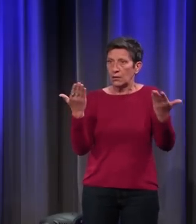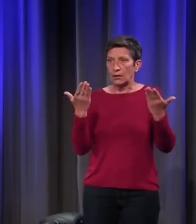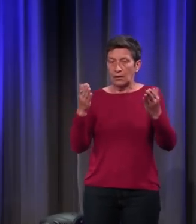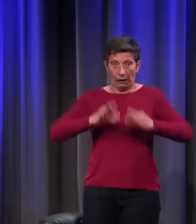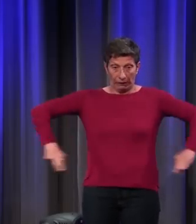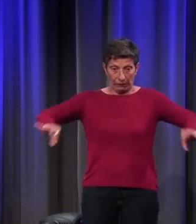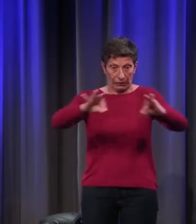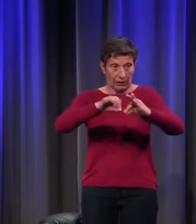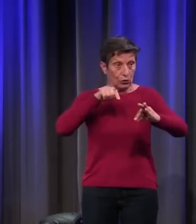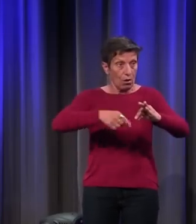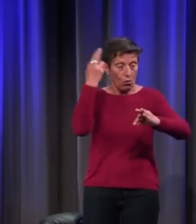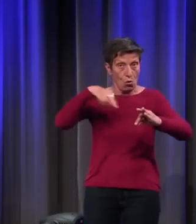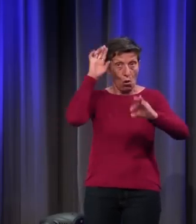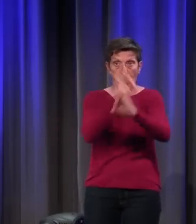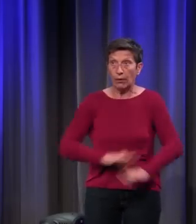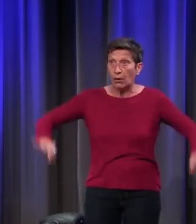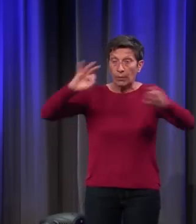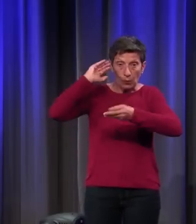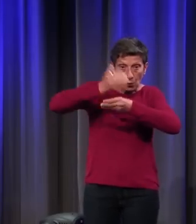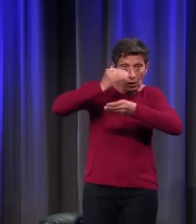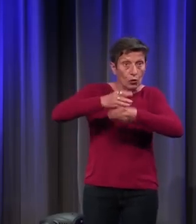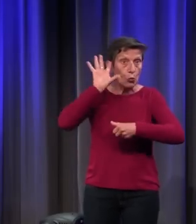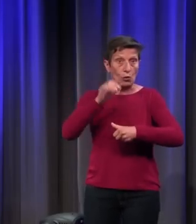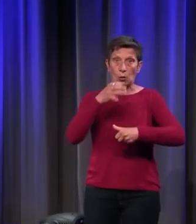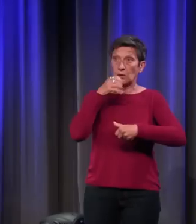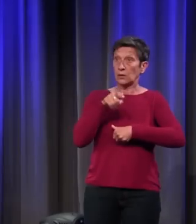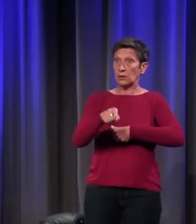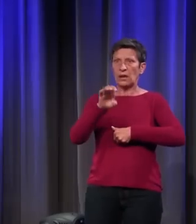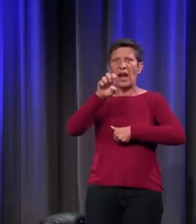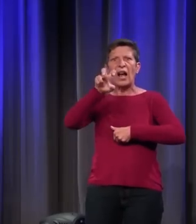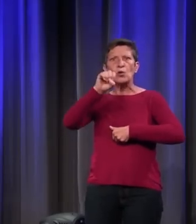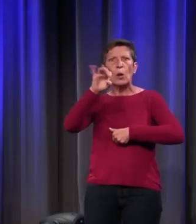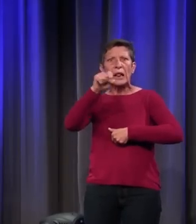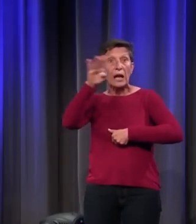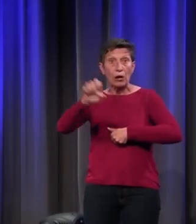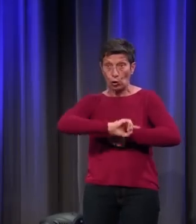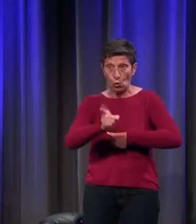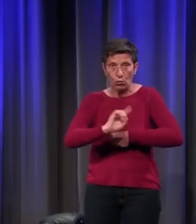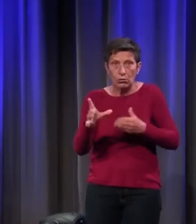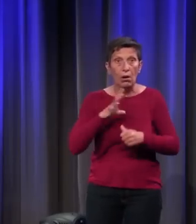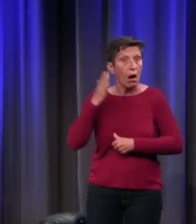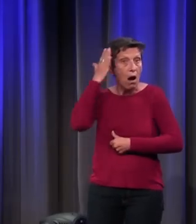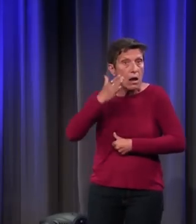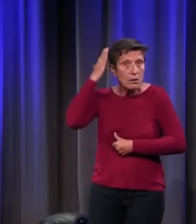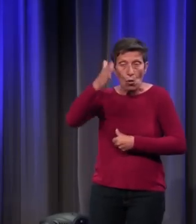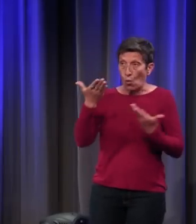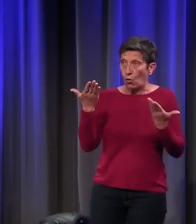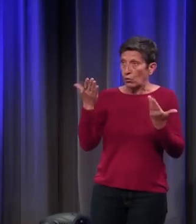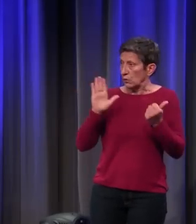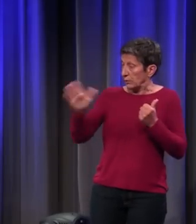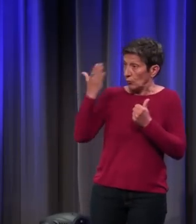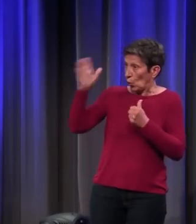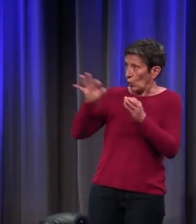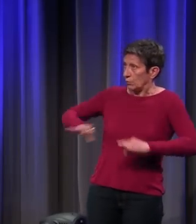sur un terroir européen au Moyen-Âge qu'il est pour autant exotique. Il y a des animaux exotiques qui ne sont pas